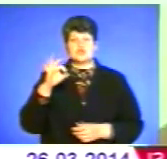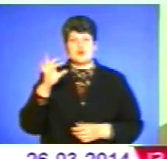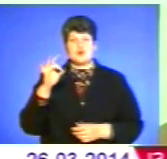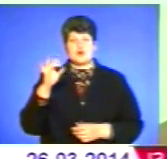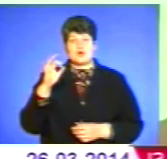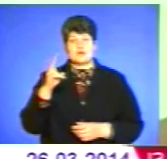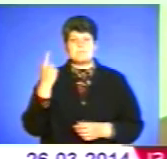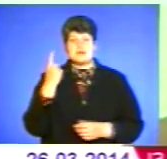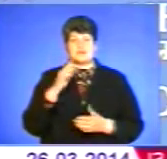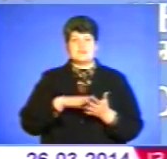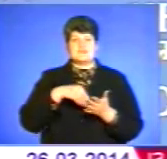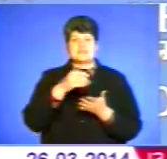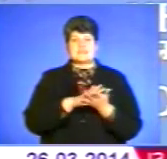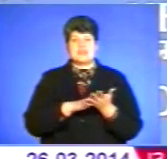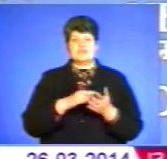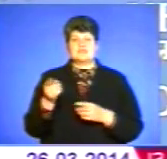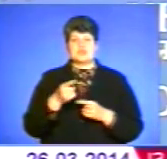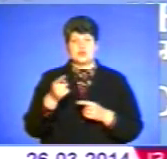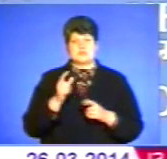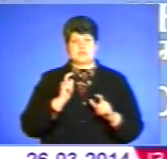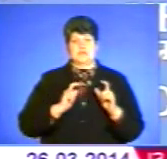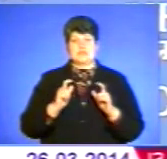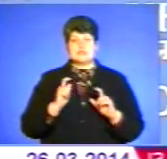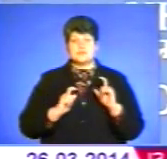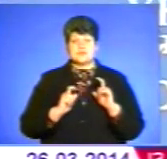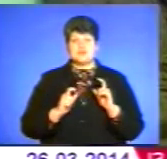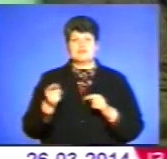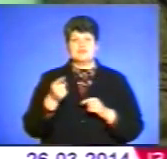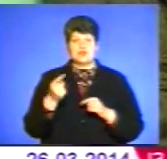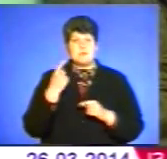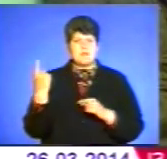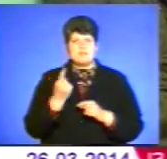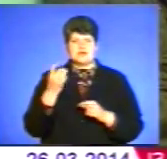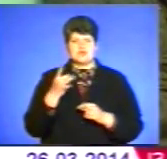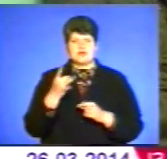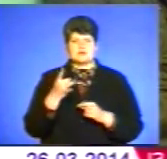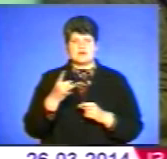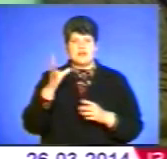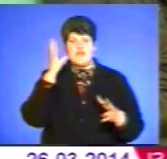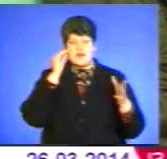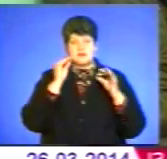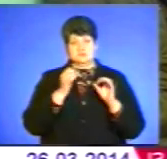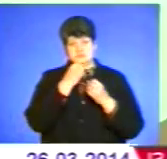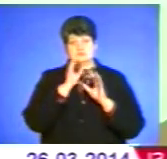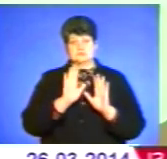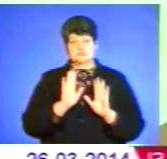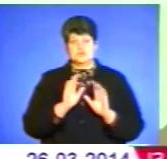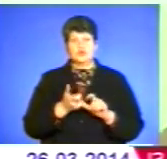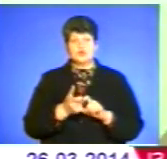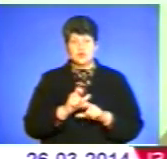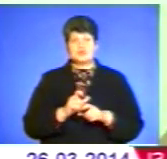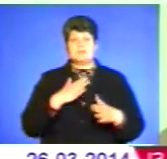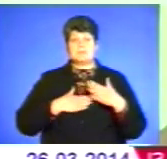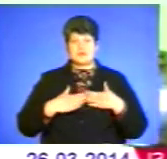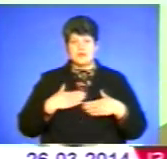перший, хто подав заяву на навчання до Тернопільського вишу. У Тернополі вперше, однак враження позитивні. Дуже приємно